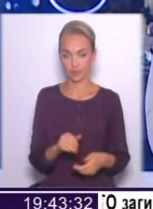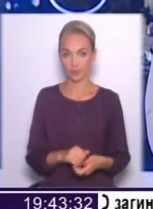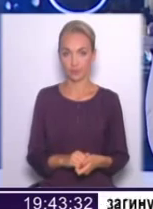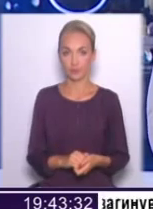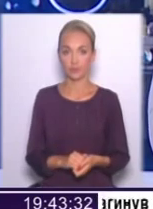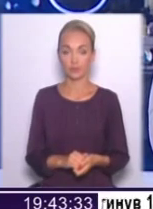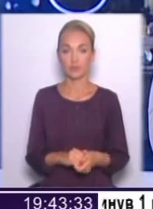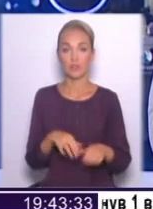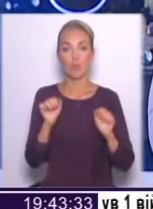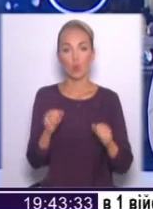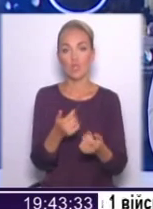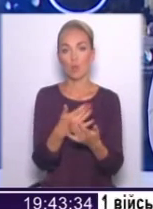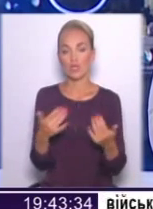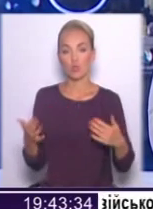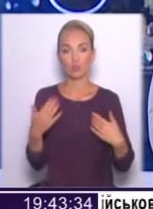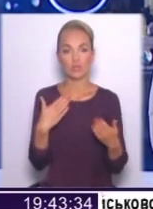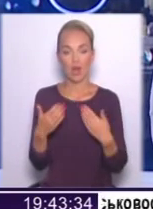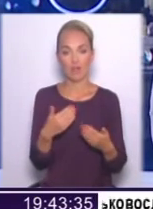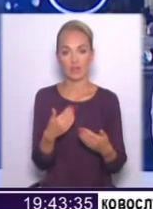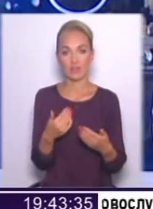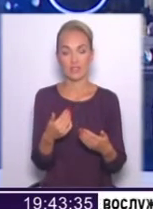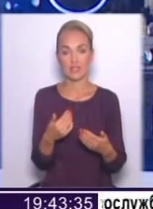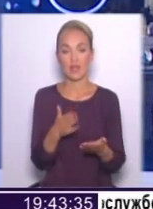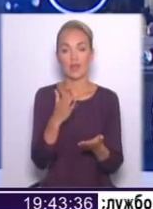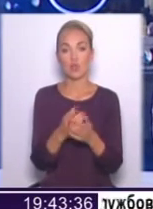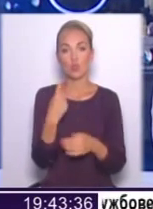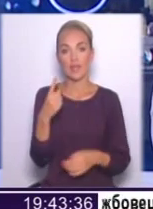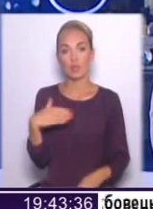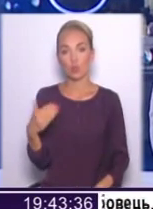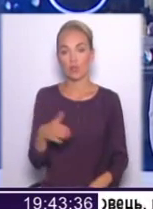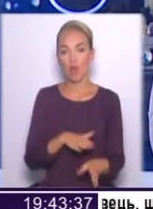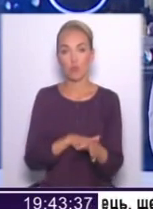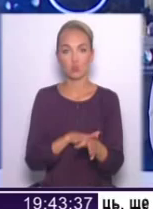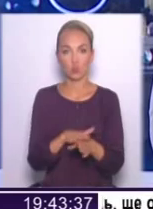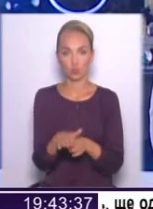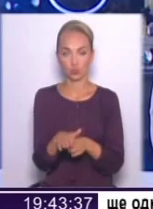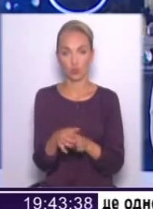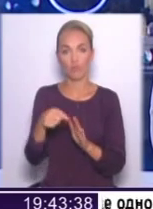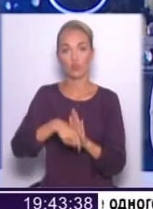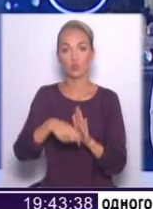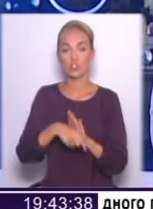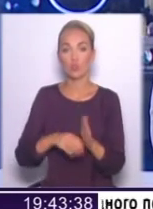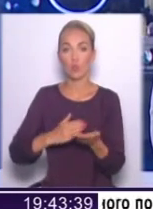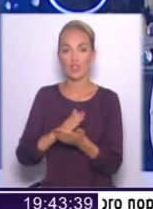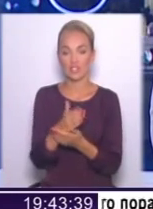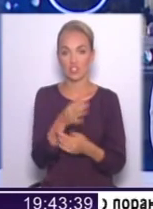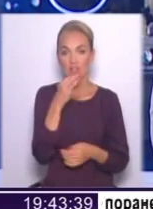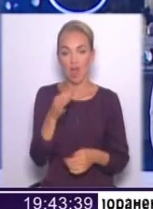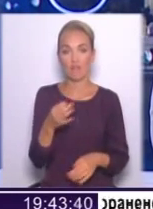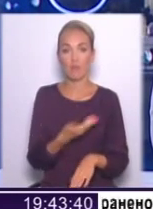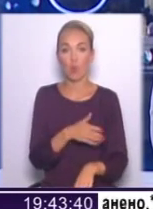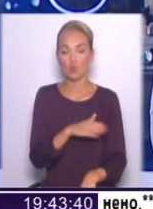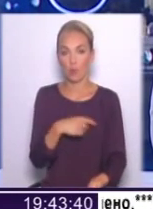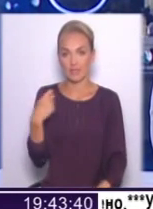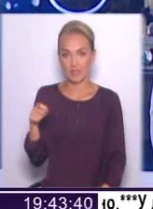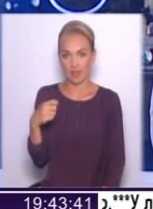Там можна по-різному ставитись до... Ну, тобто, є з однієї сторони абсолютно внутрішньополітичні заяви польського президента, про який там